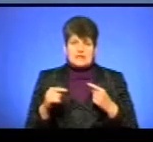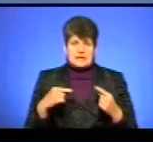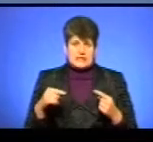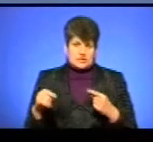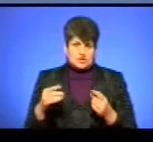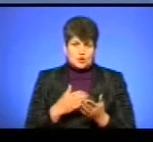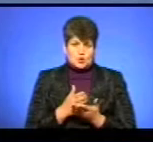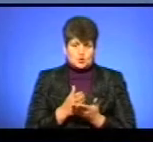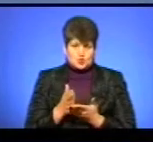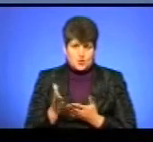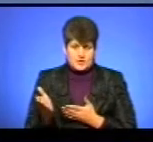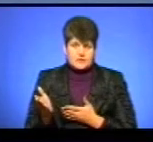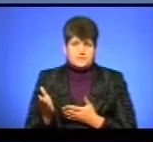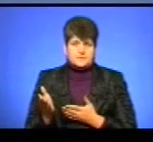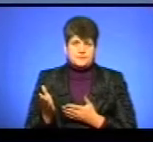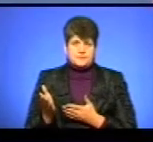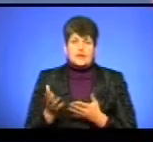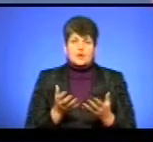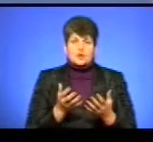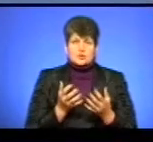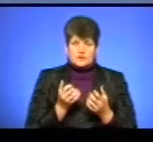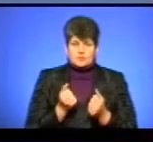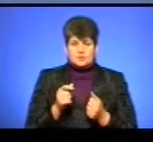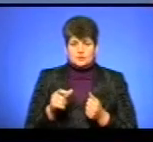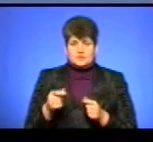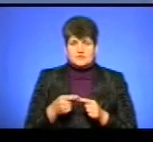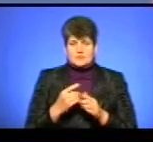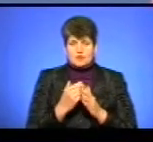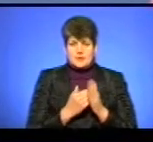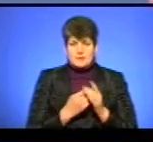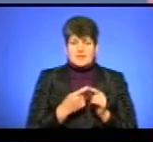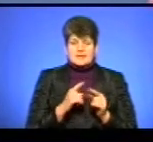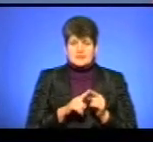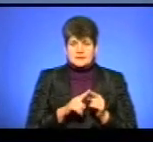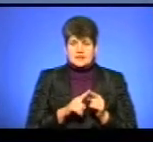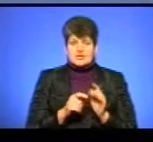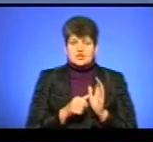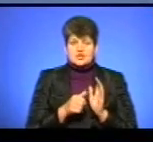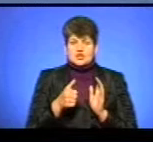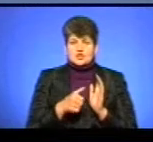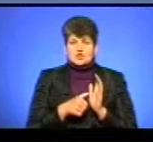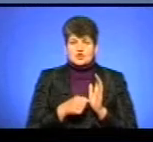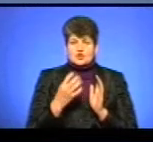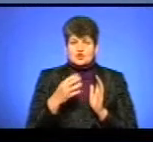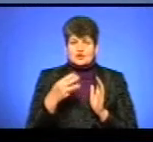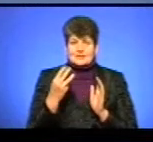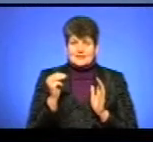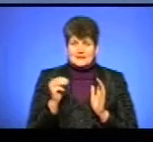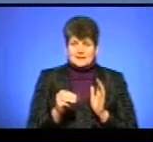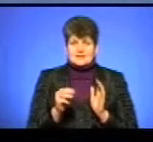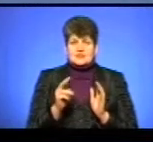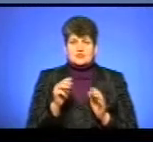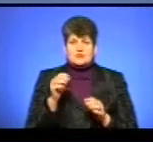безпосередньо отримують пацієнти по даній програмі. Це, зокрема, 643 тисячі хворих, які мають серцево